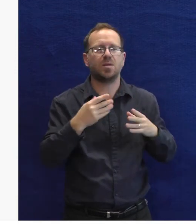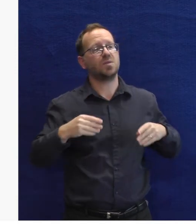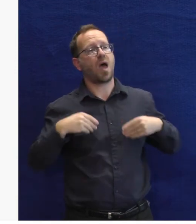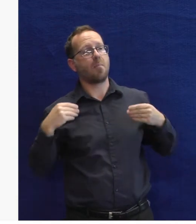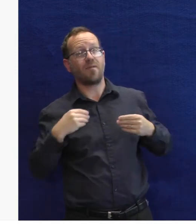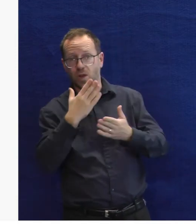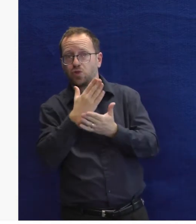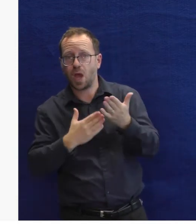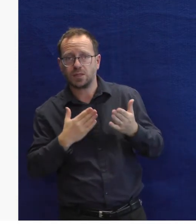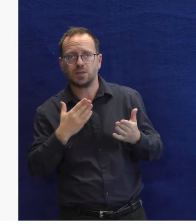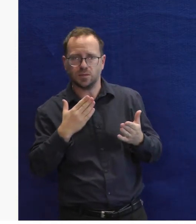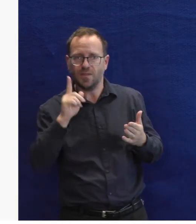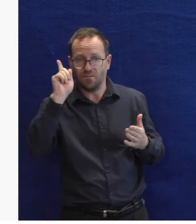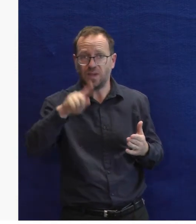asistent